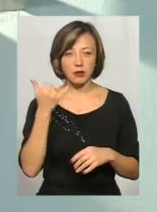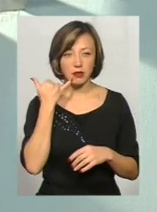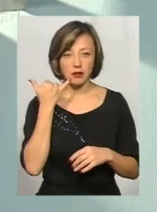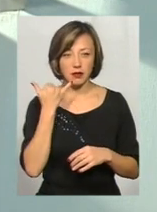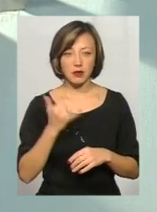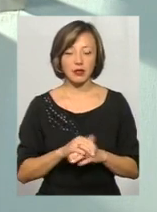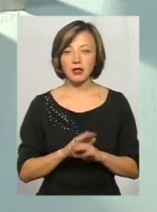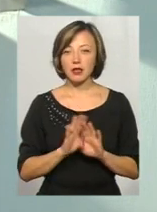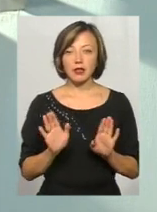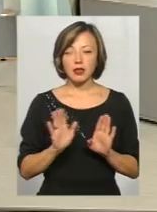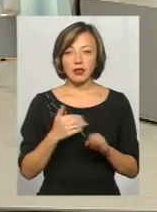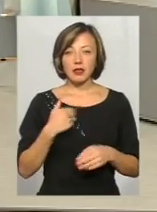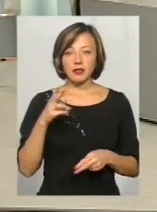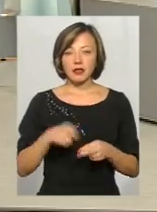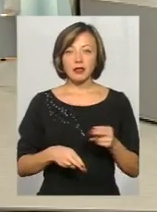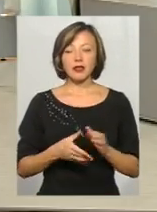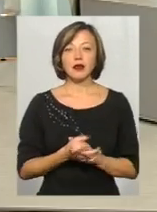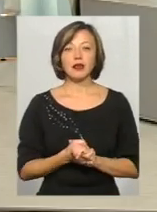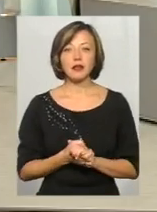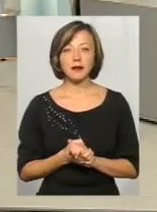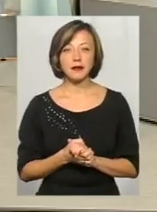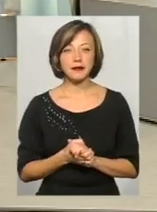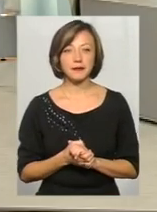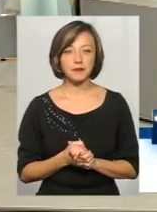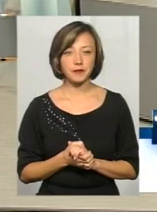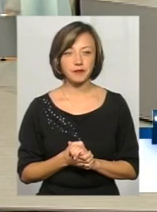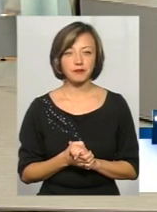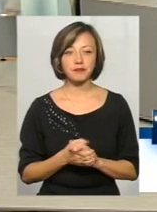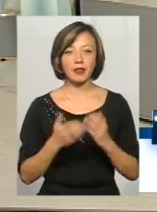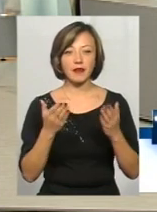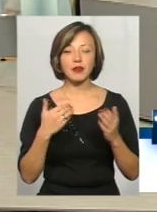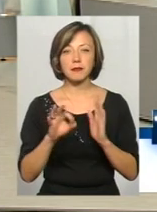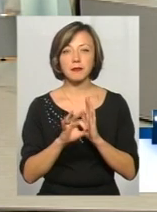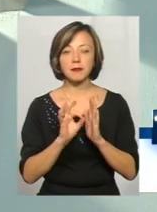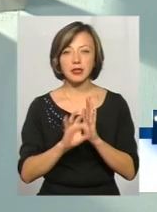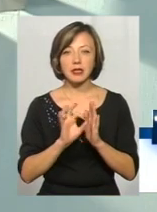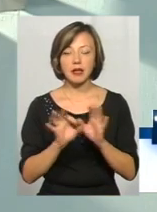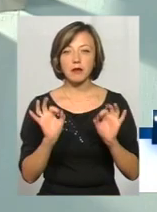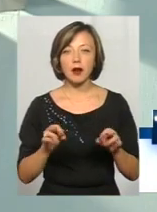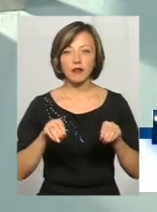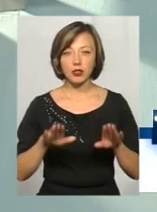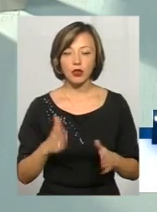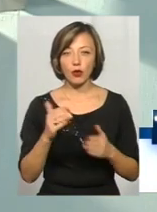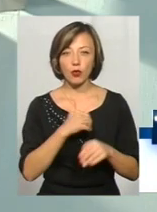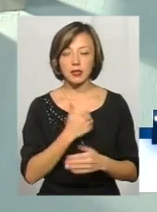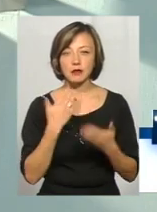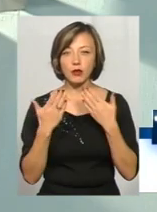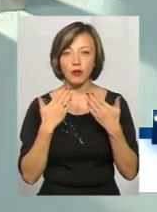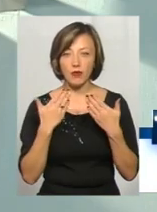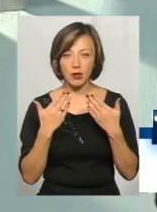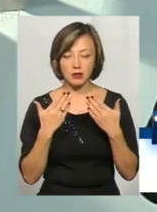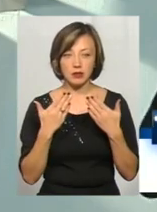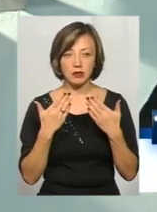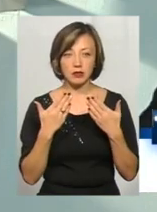Ні-ні, я не договорив. Ви, до речі, підсказали правильне рішення, що якщо ви хочете спілкуватися про